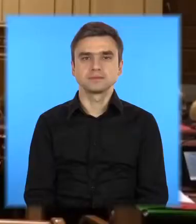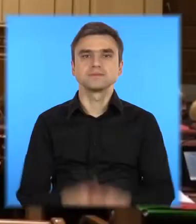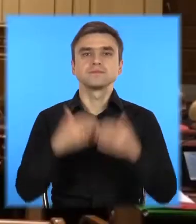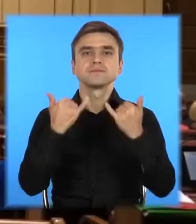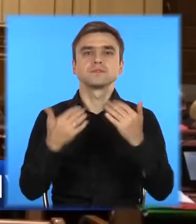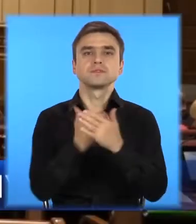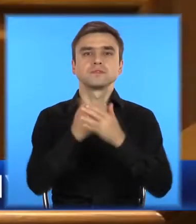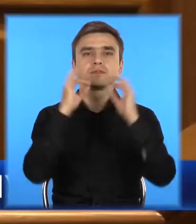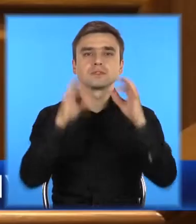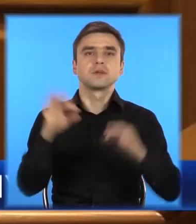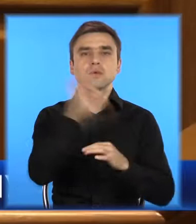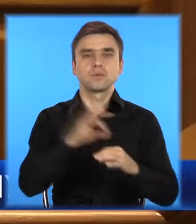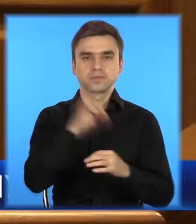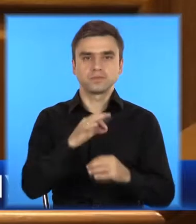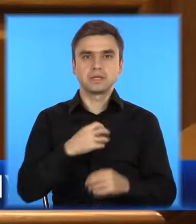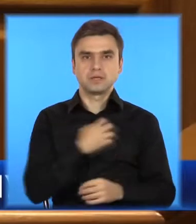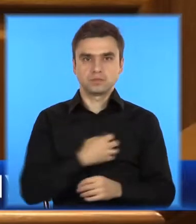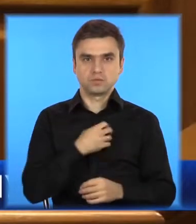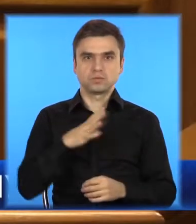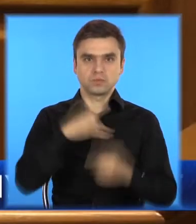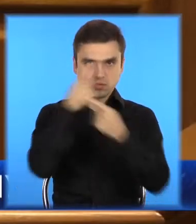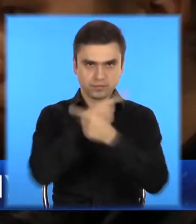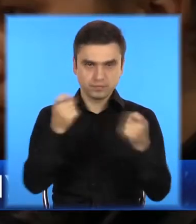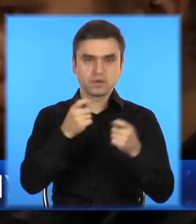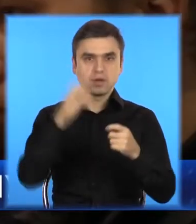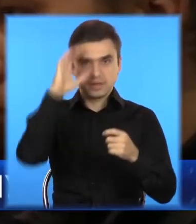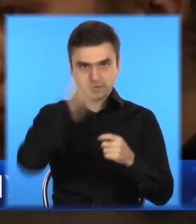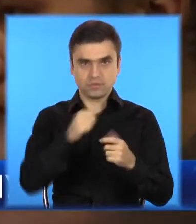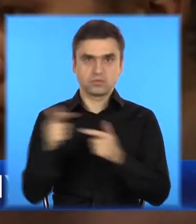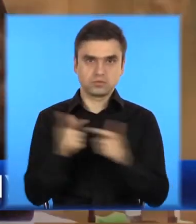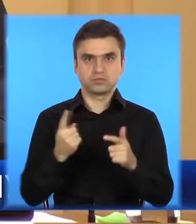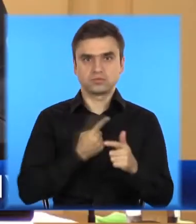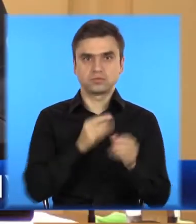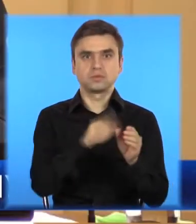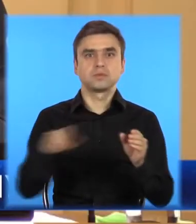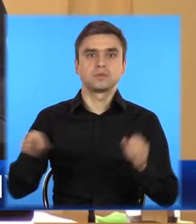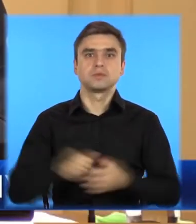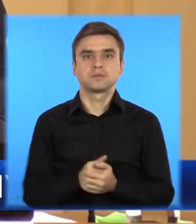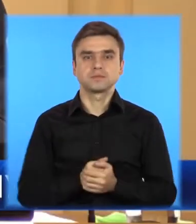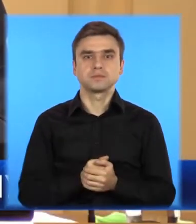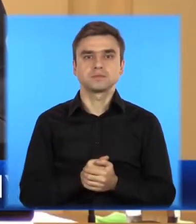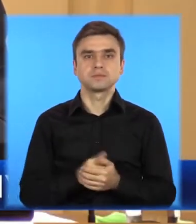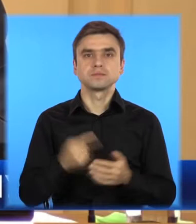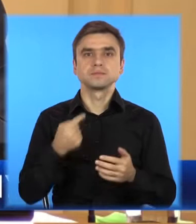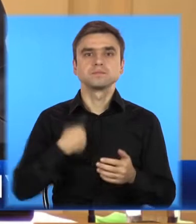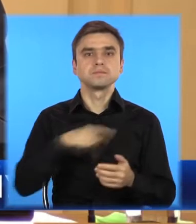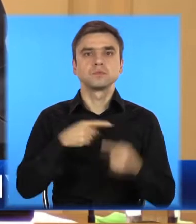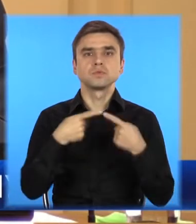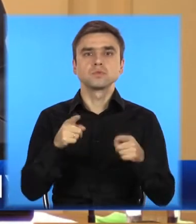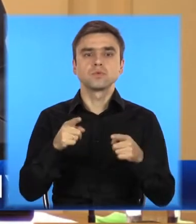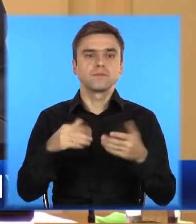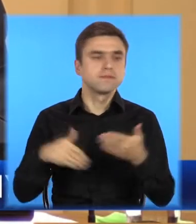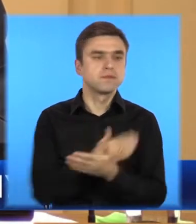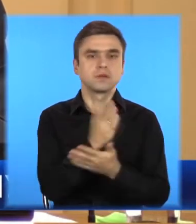Дивіться у випуску. У міськраді заявили, що Кривий Ріг готовий до опалювального сезону. Є у нас інший шлях, як